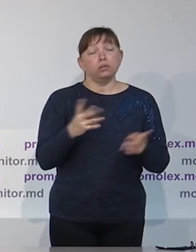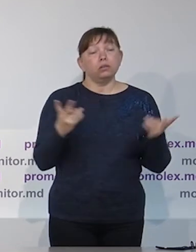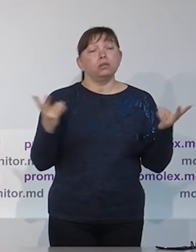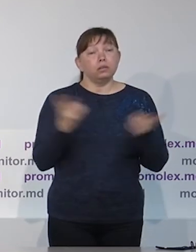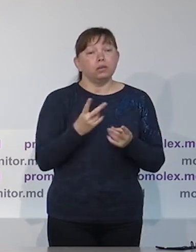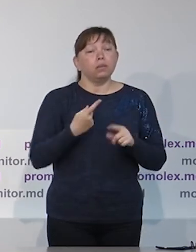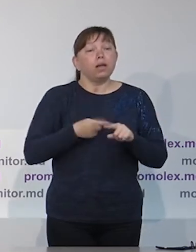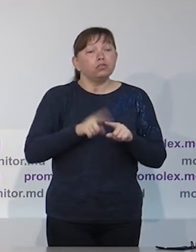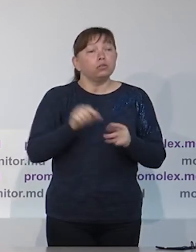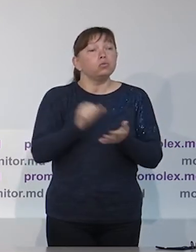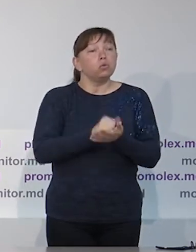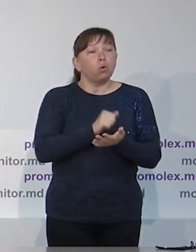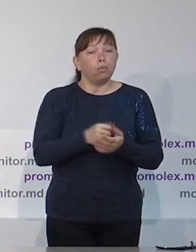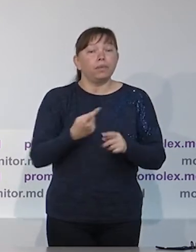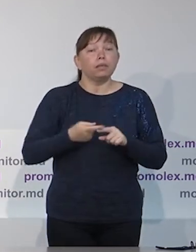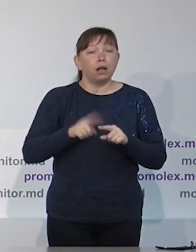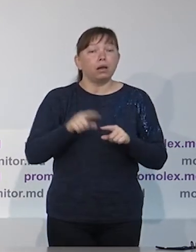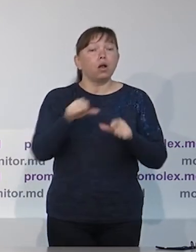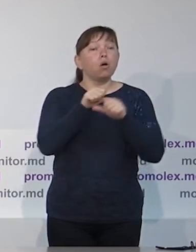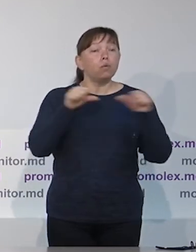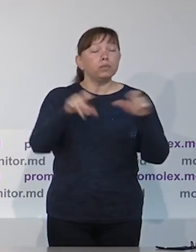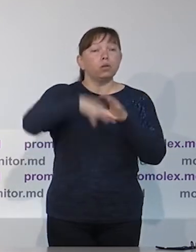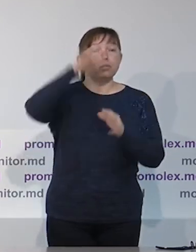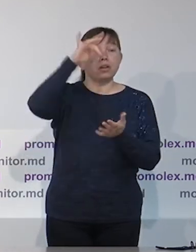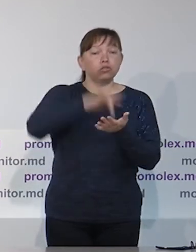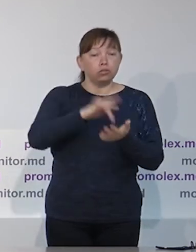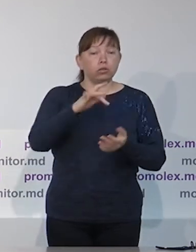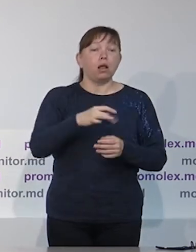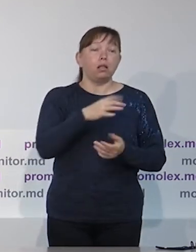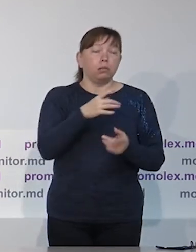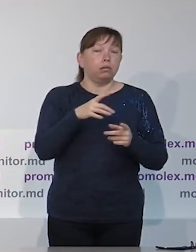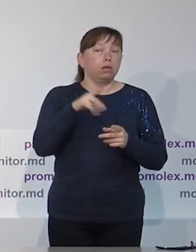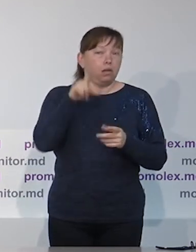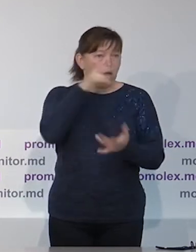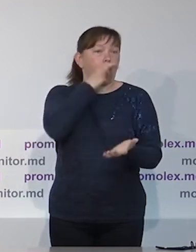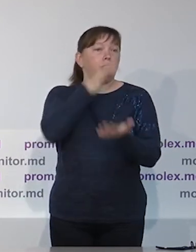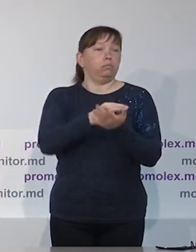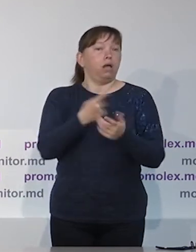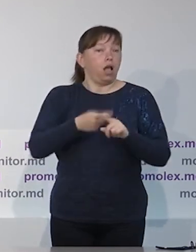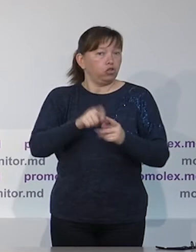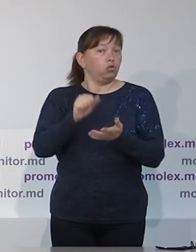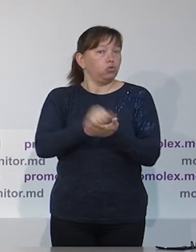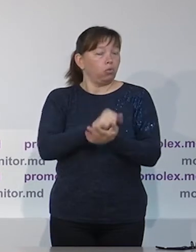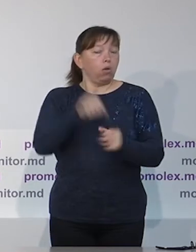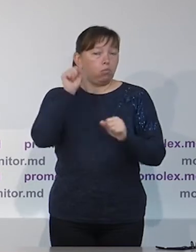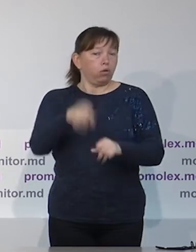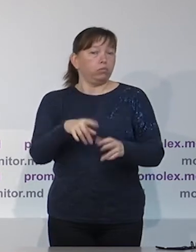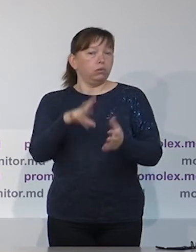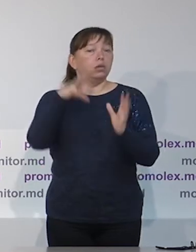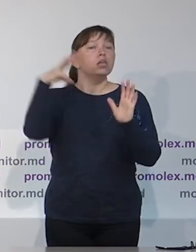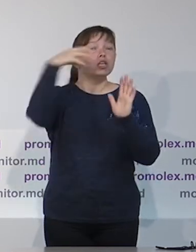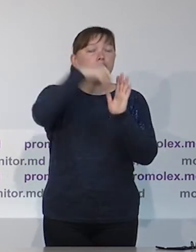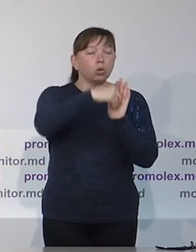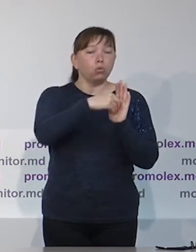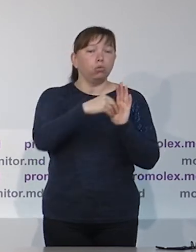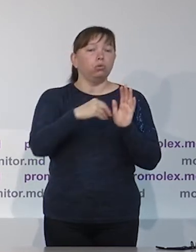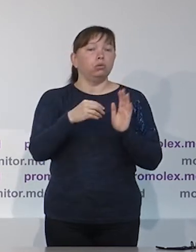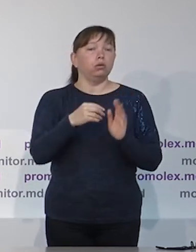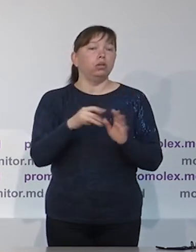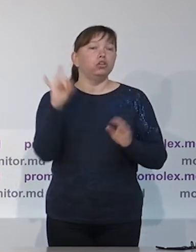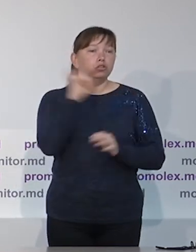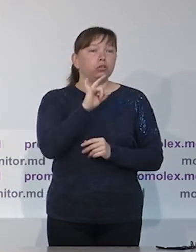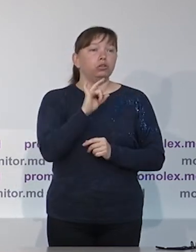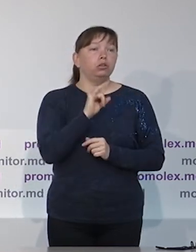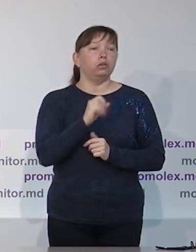специализированной комиссией, которая действует в этот период, но опять-таки это должен быть такой документ, за который несет